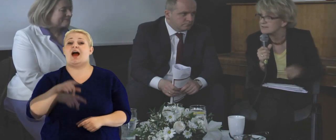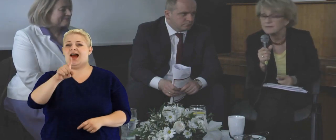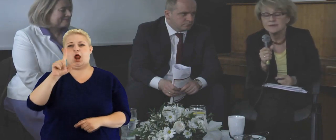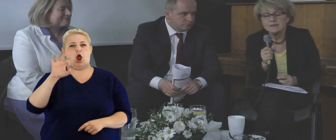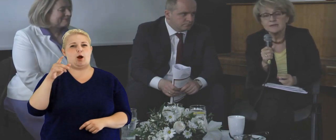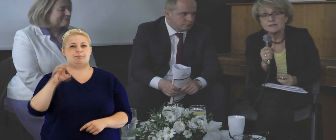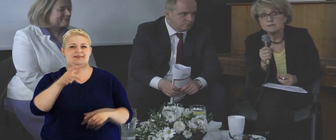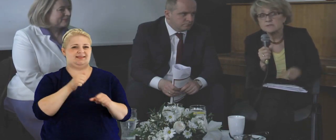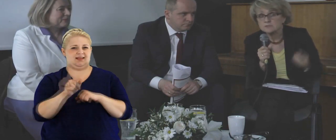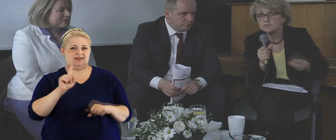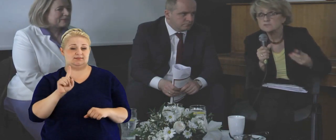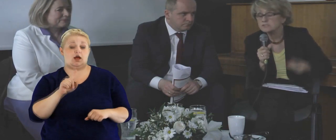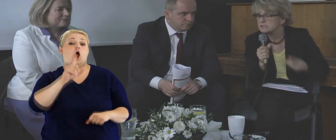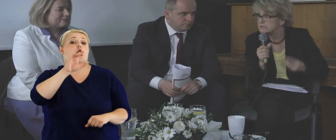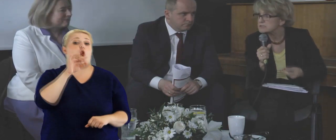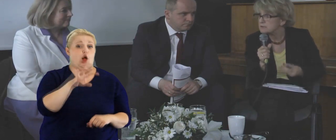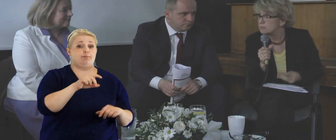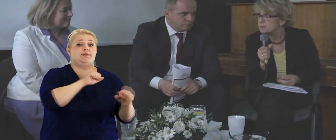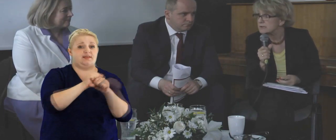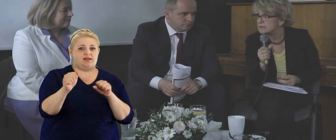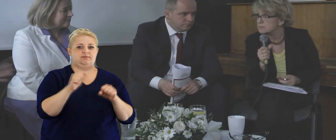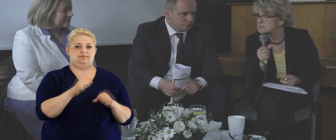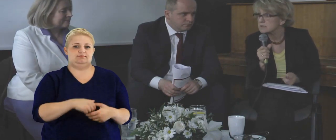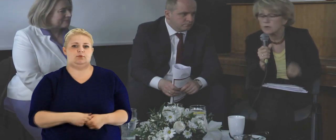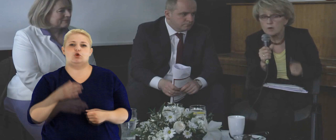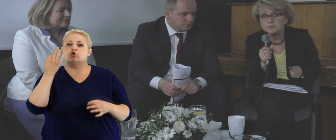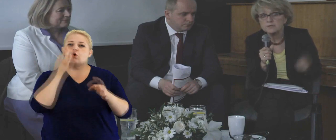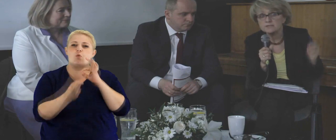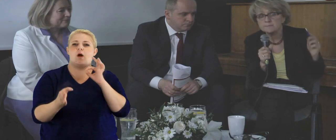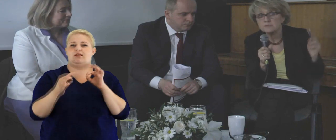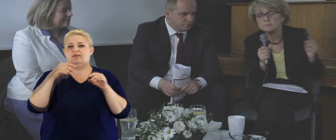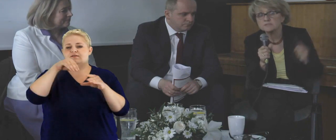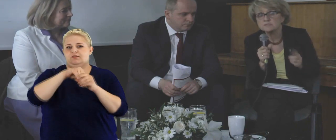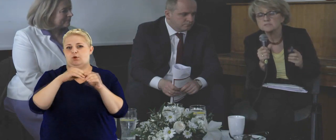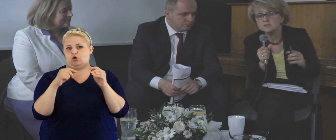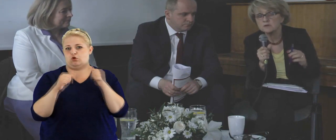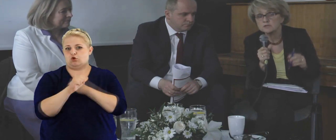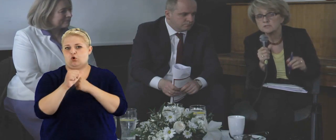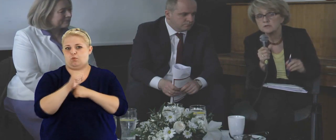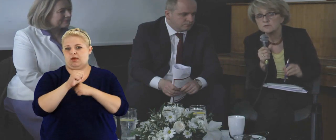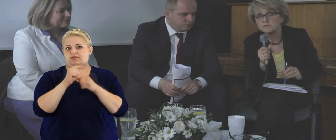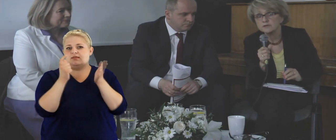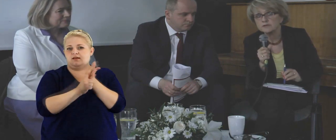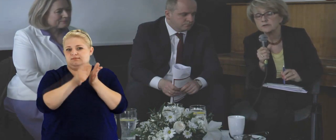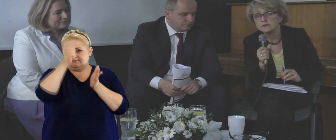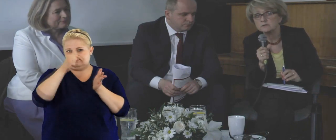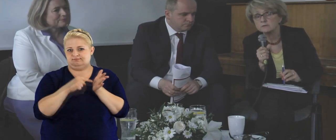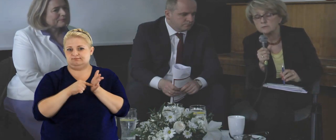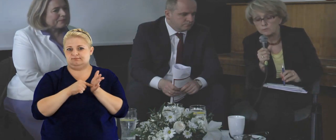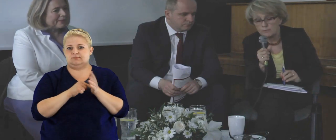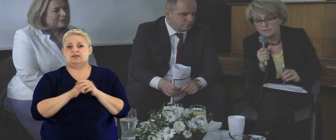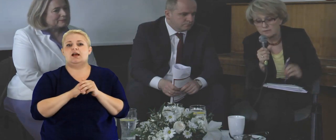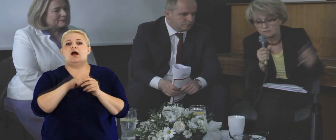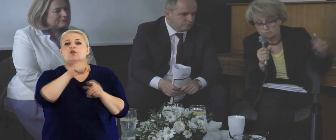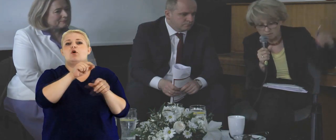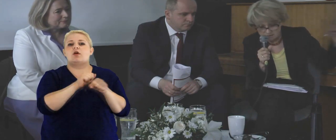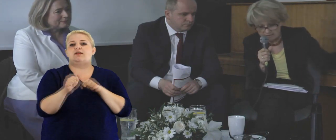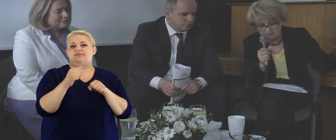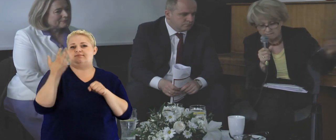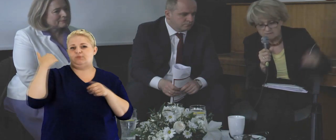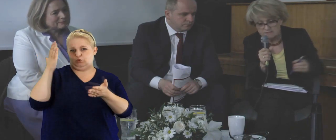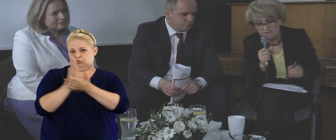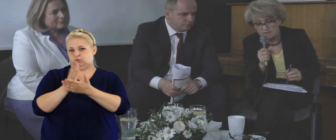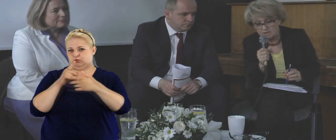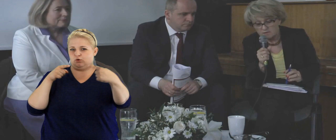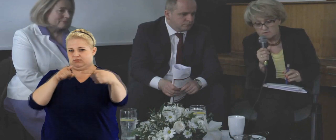jednostek, natomiast to oczywiście nie jest lobbing, natomiast lobbing jest bardzo precyzyjnie określony w tych dokumentach, których